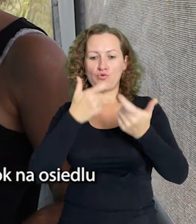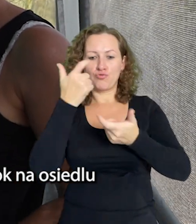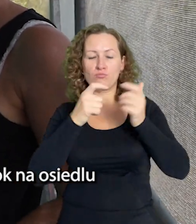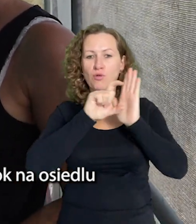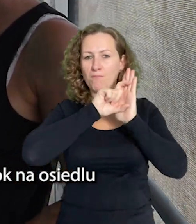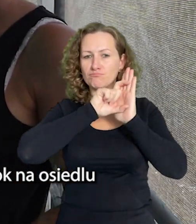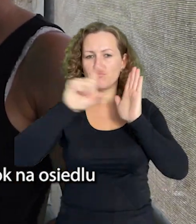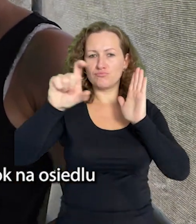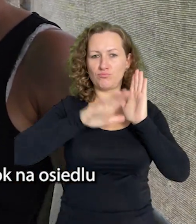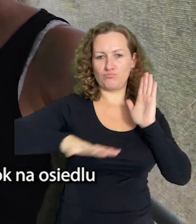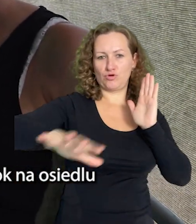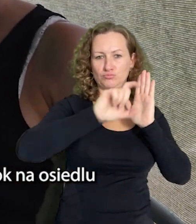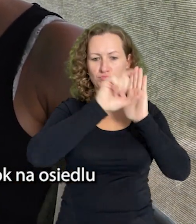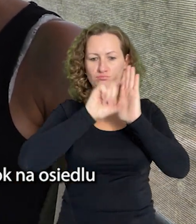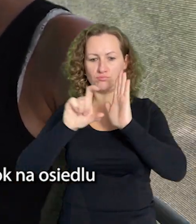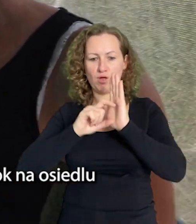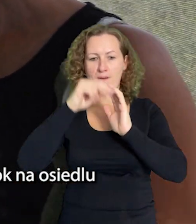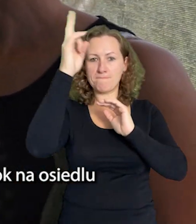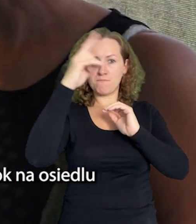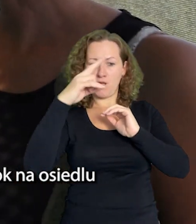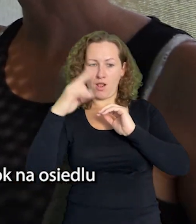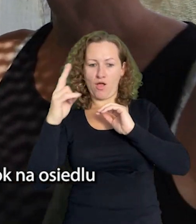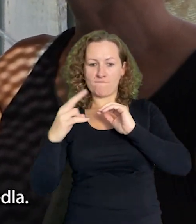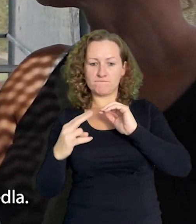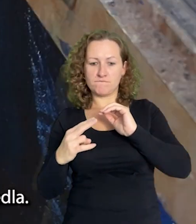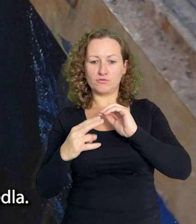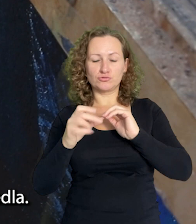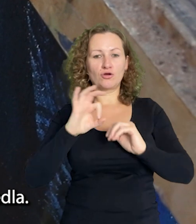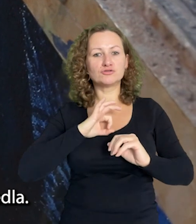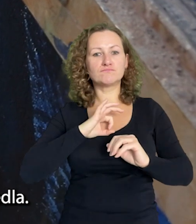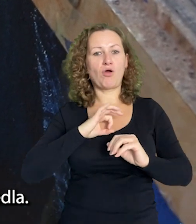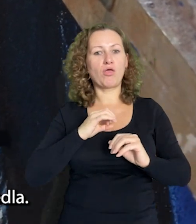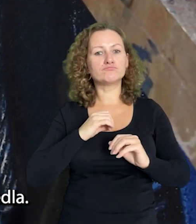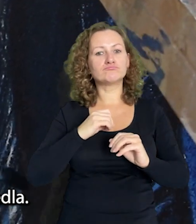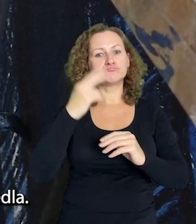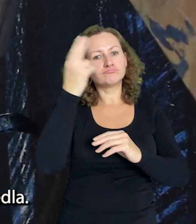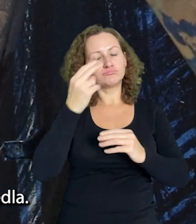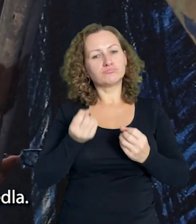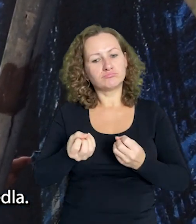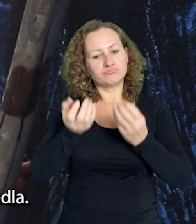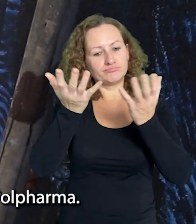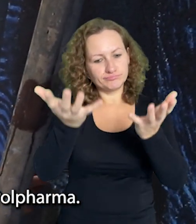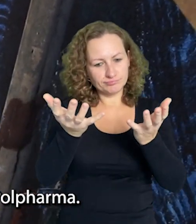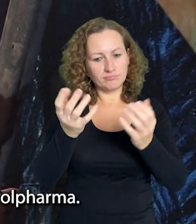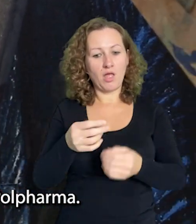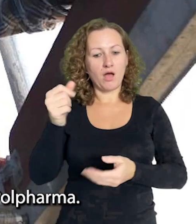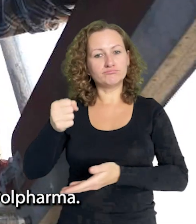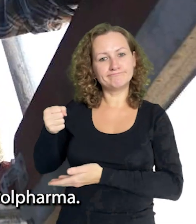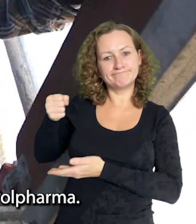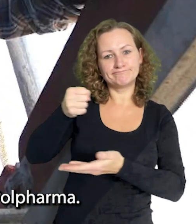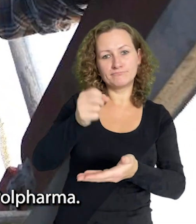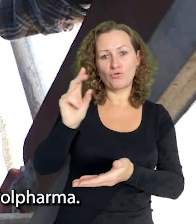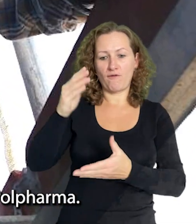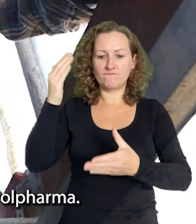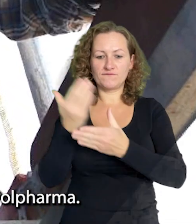kolejny ozdobili wielkoformatowymi malunkami blok na osiedlu Mikołaja Kopernika. Tym razem swoje dzieło poświęcili patronowi osiedla. Przedsięwzięcie